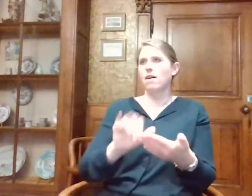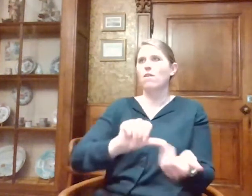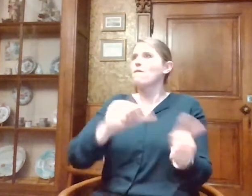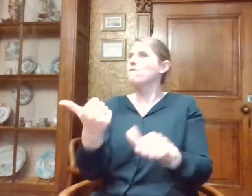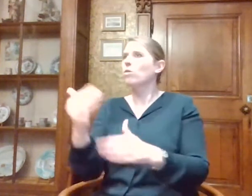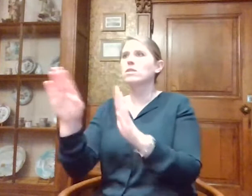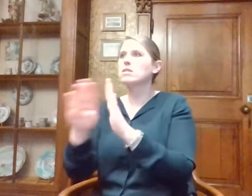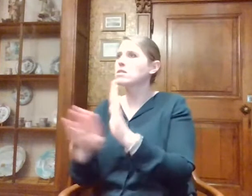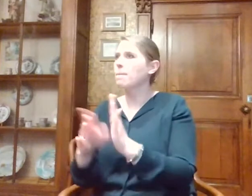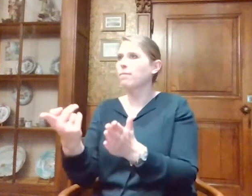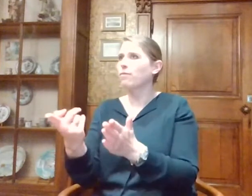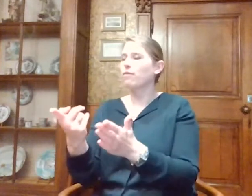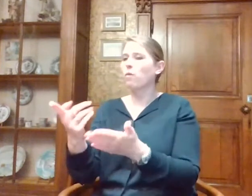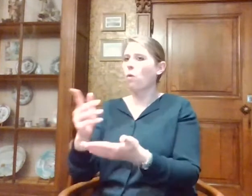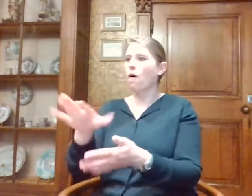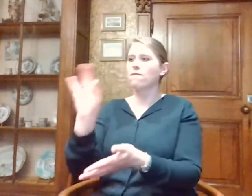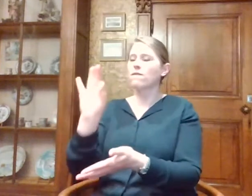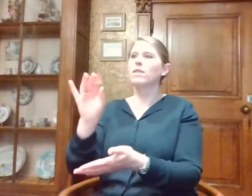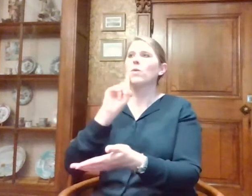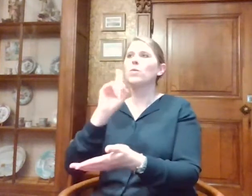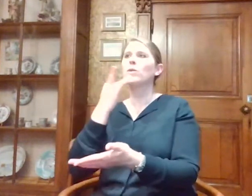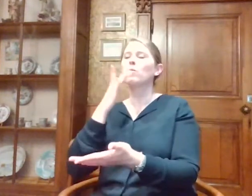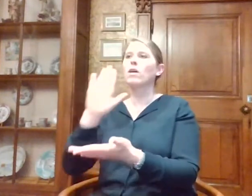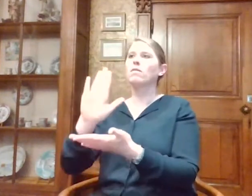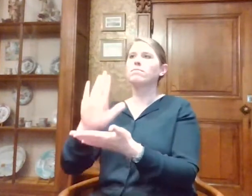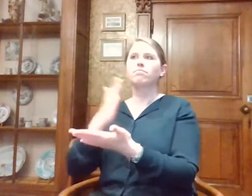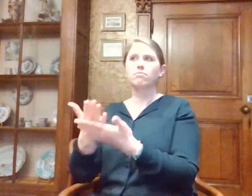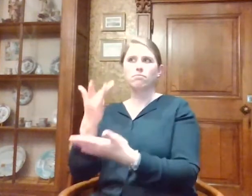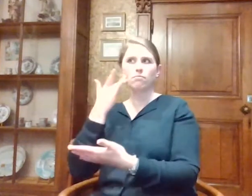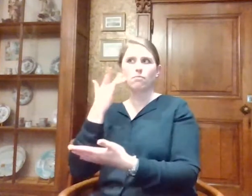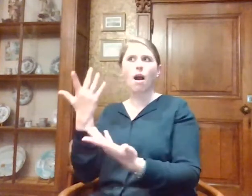mensen te inviteren en deel te nemen aan de visio-tour, denk ik.